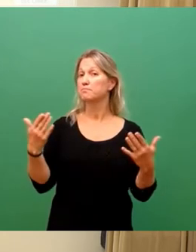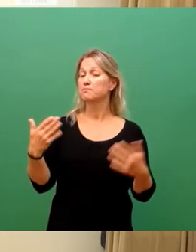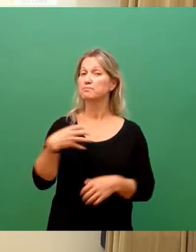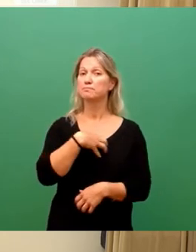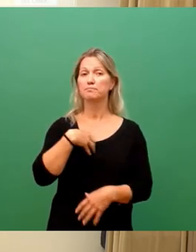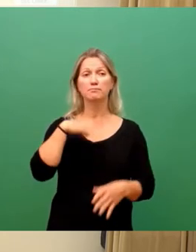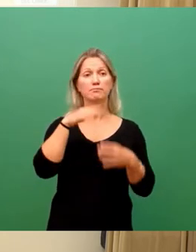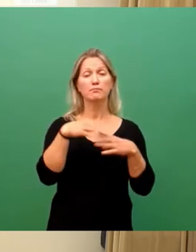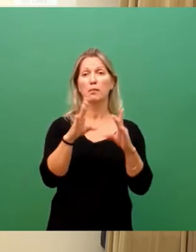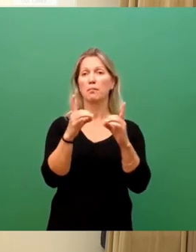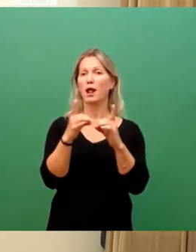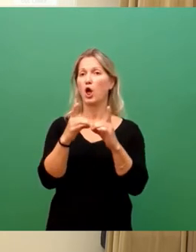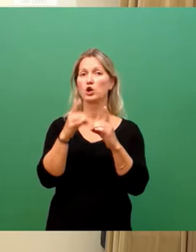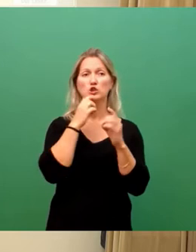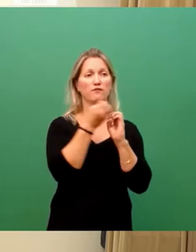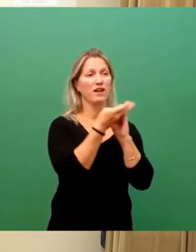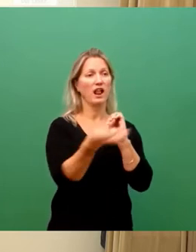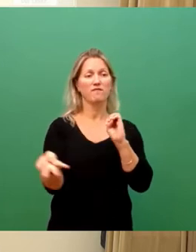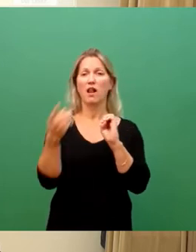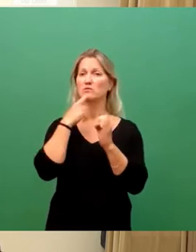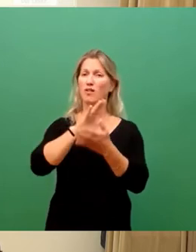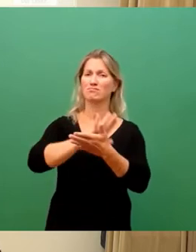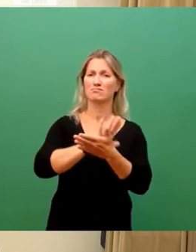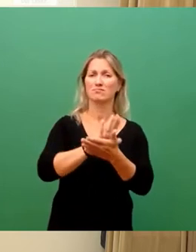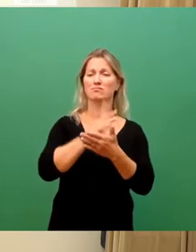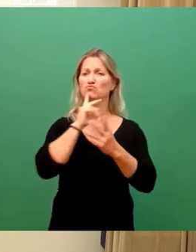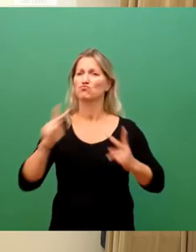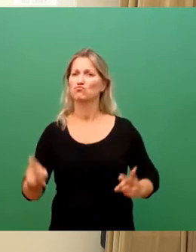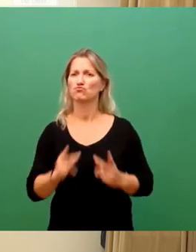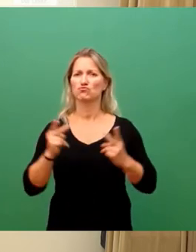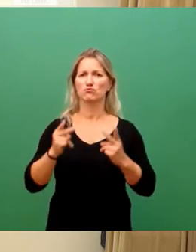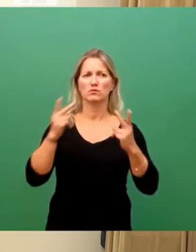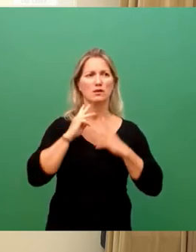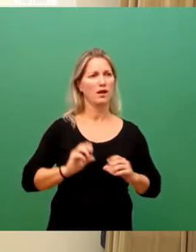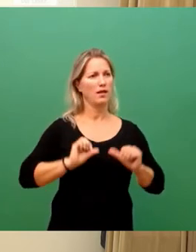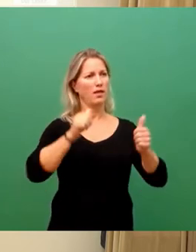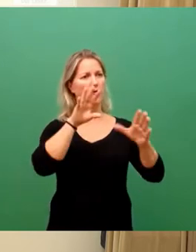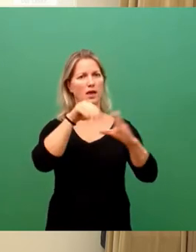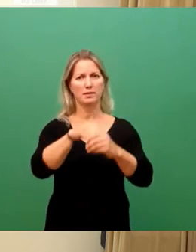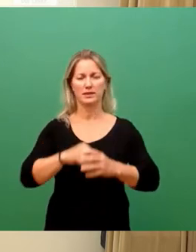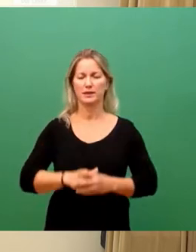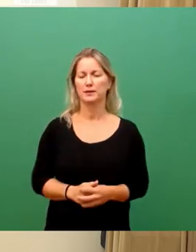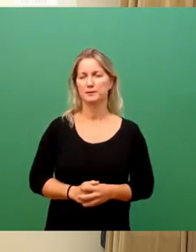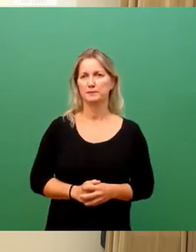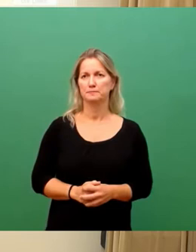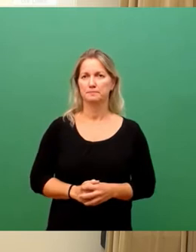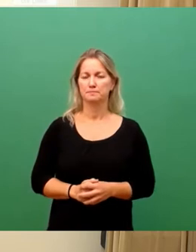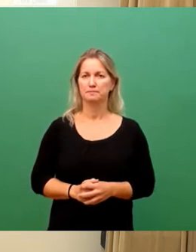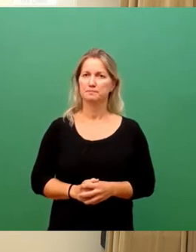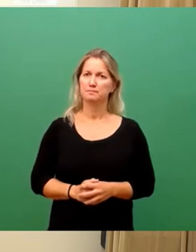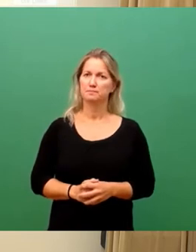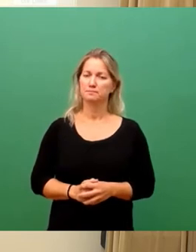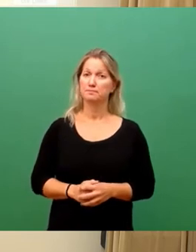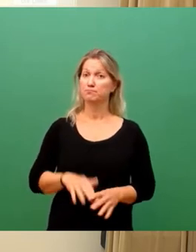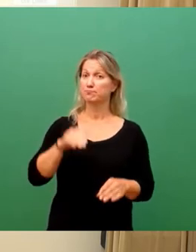Vielfalt erhalten, fördern und erleben und da gibt es einen